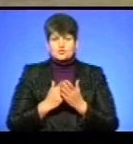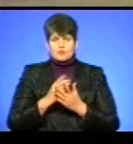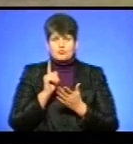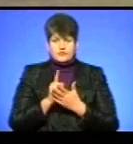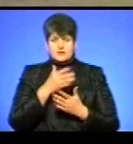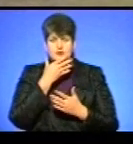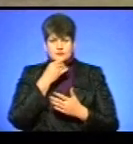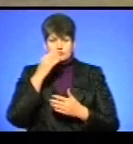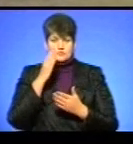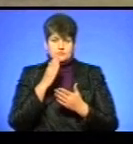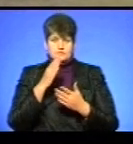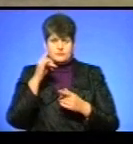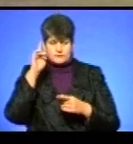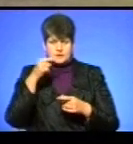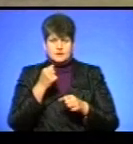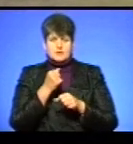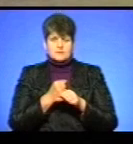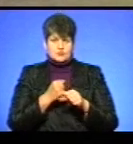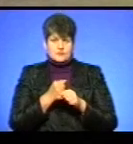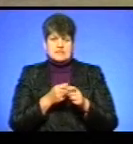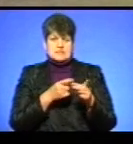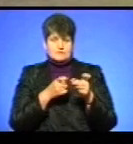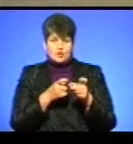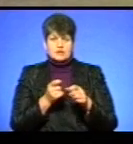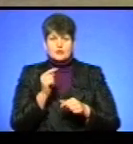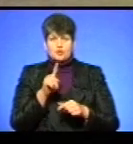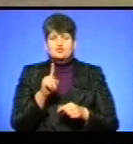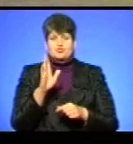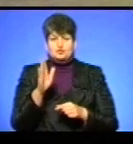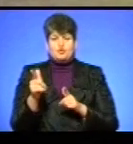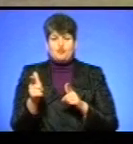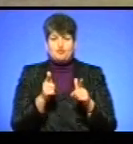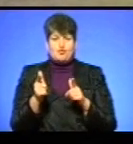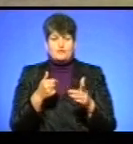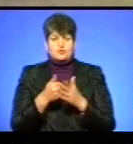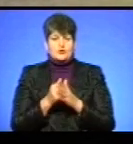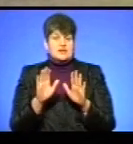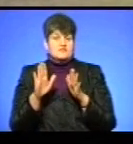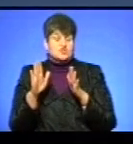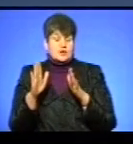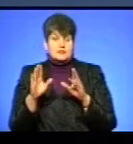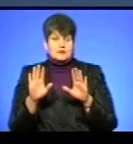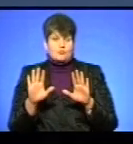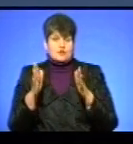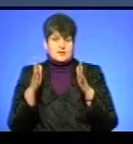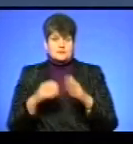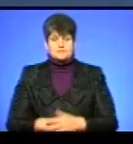гарно володіти зброєю для того, щоб бути готовими до надзвичайних якихось подій.